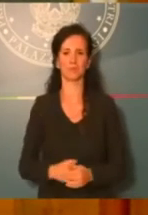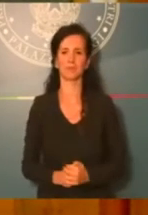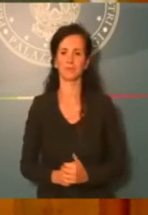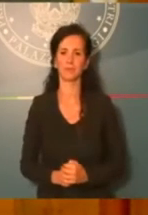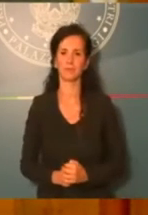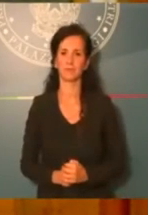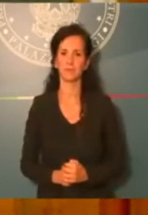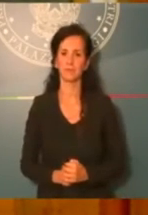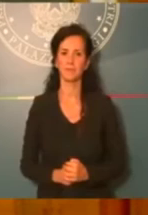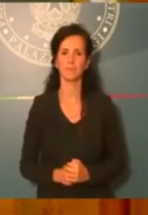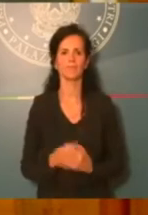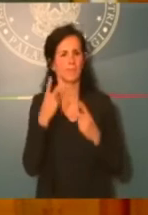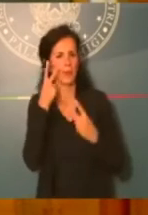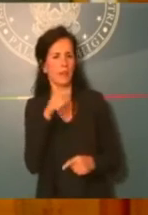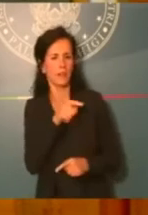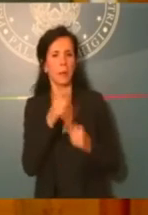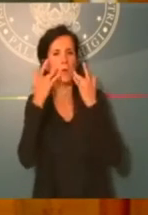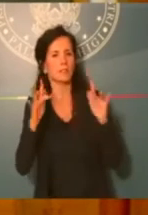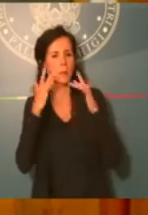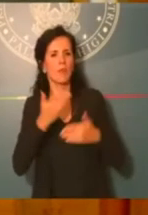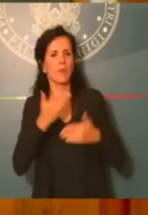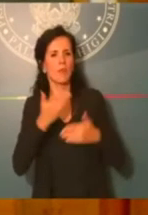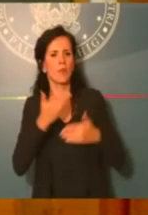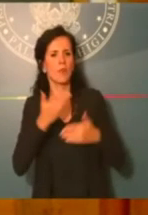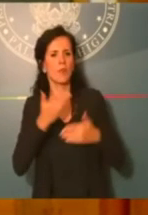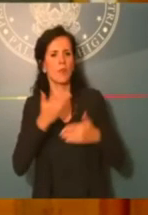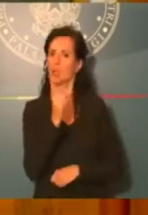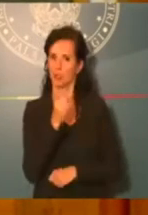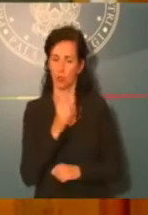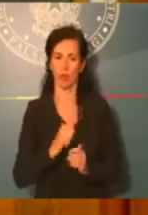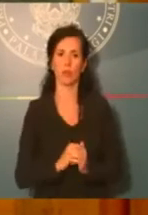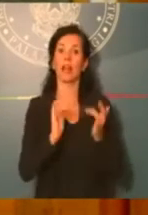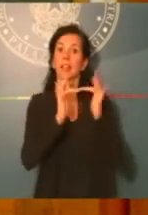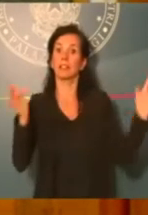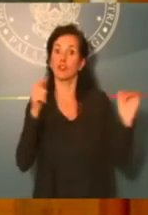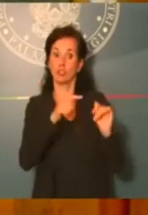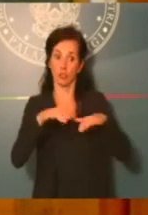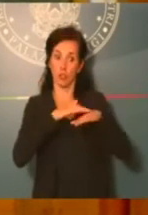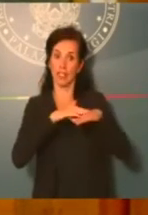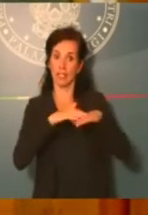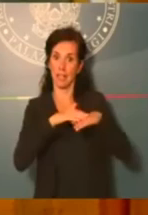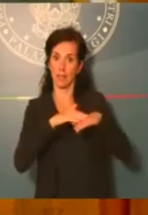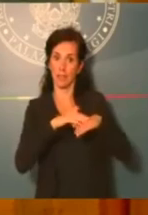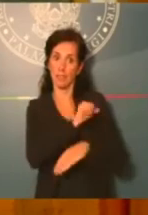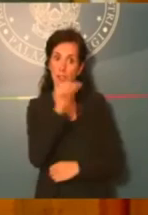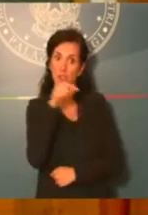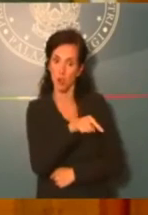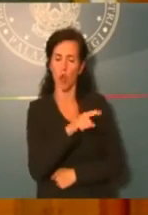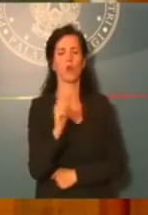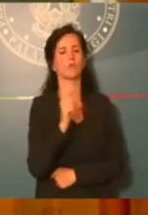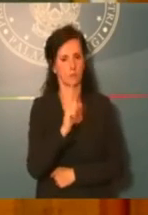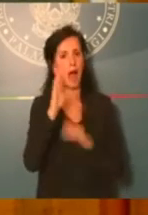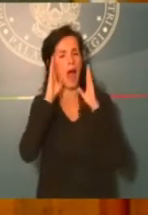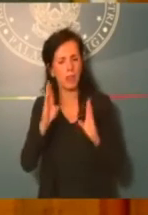le semplificazioni per la pubblica amministrazione. Non solo digitalizzazione dei servizi, ma anche grande attenzione ai dati.